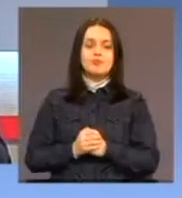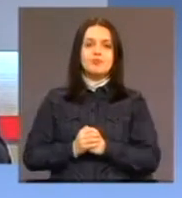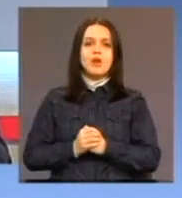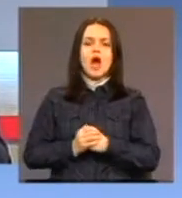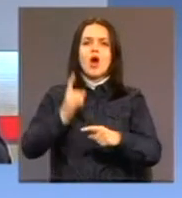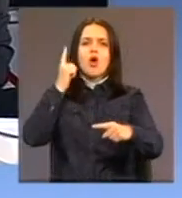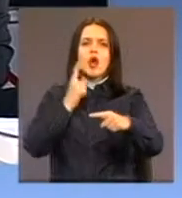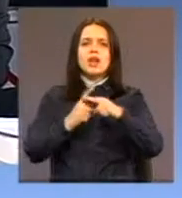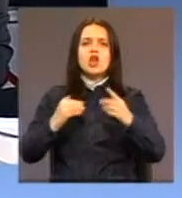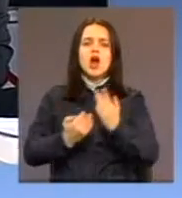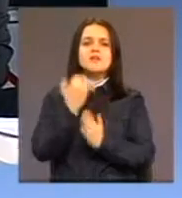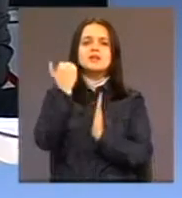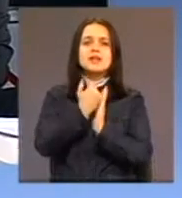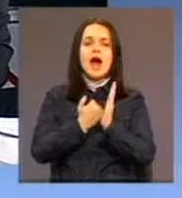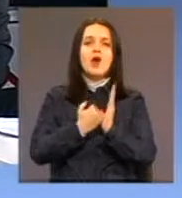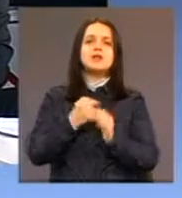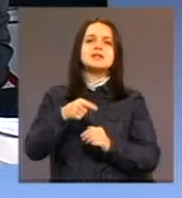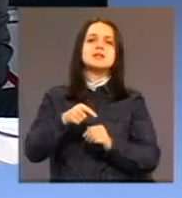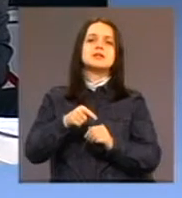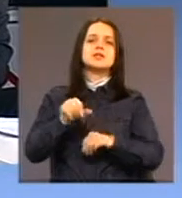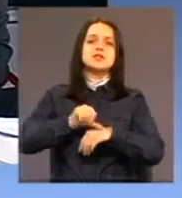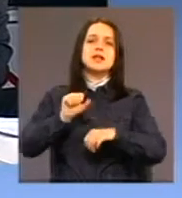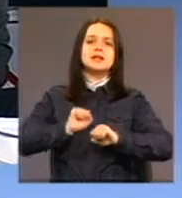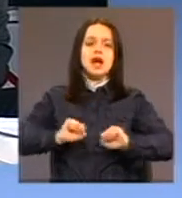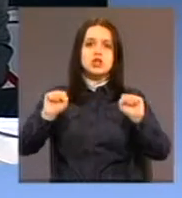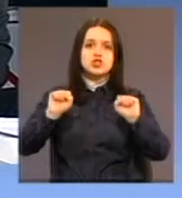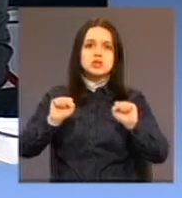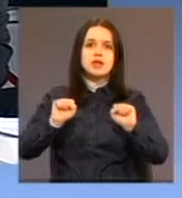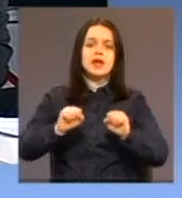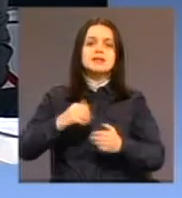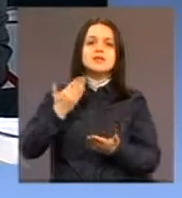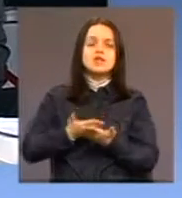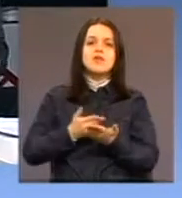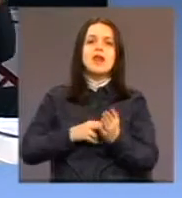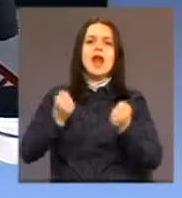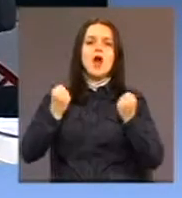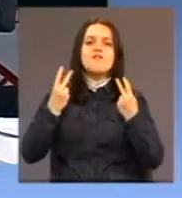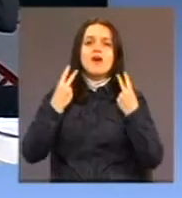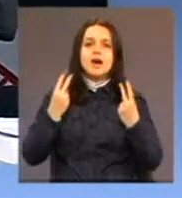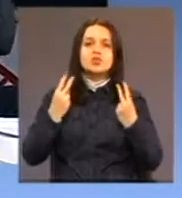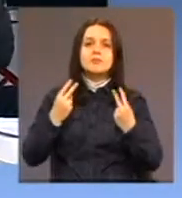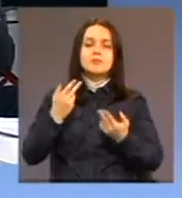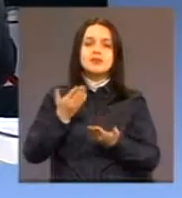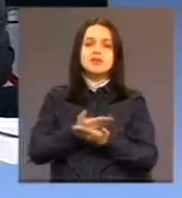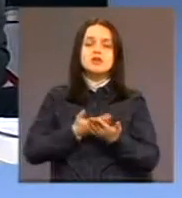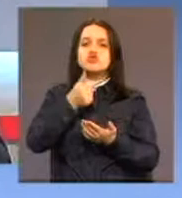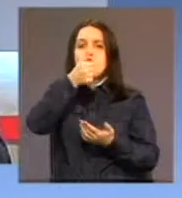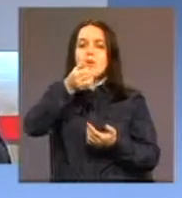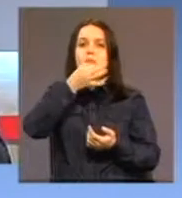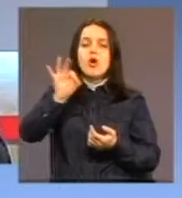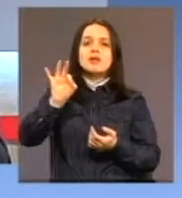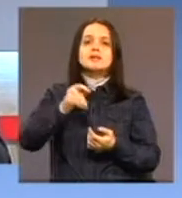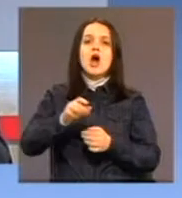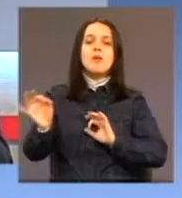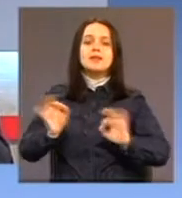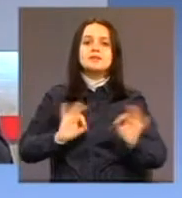novi zakon o socijalnoj zaštiti je zasnovan na jednom veoma bitnom principu, dakle, da se što bolje obezvijedi pristupačnost